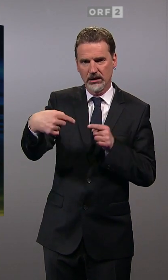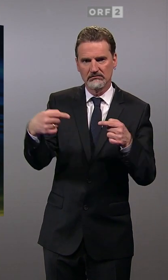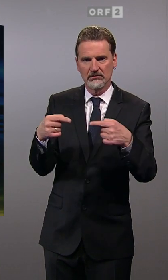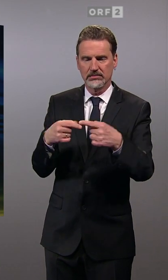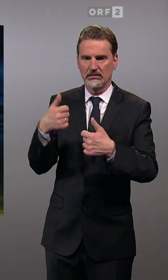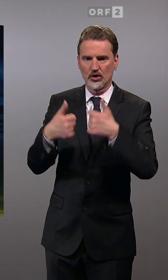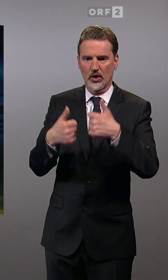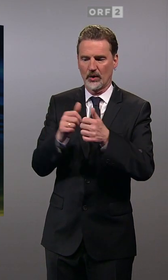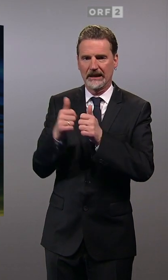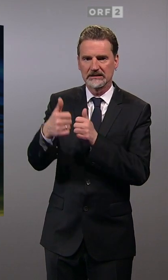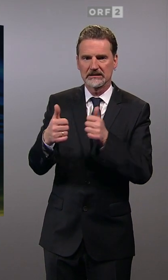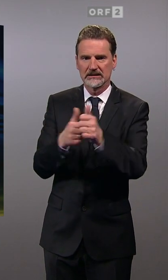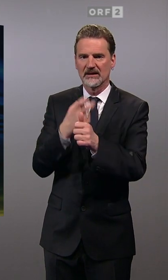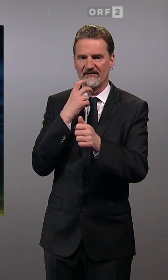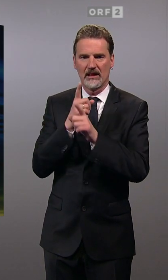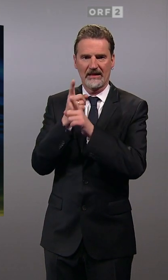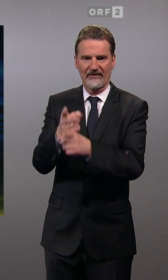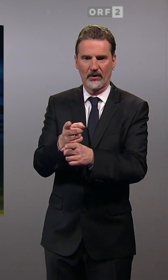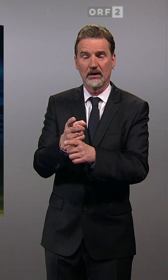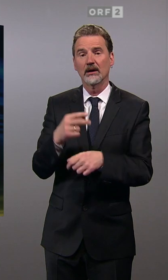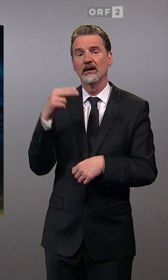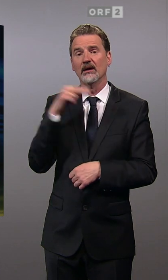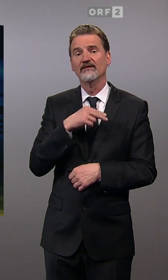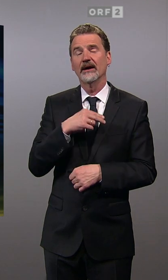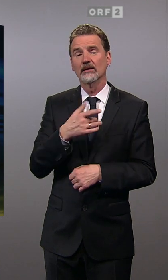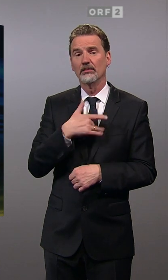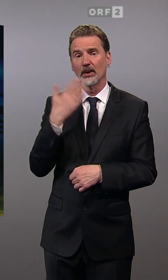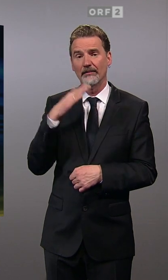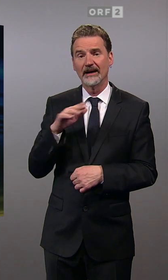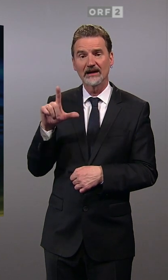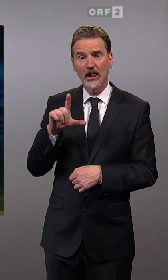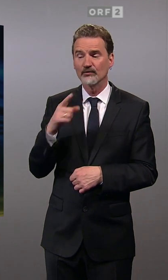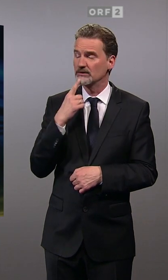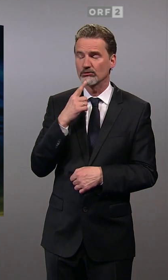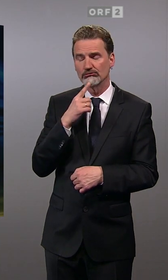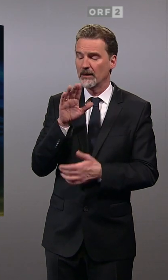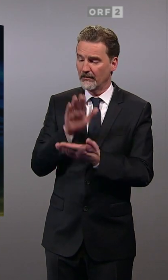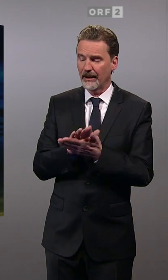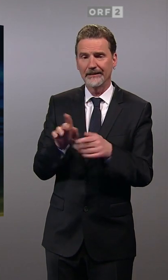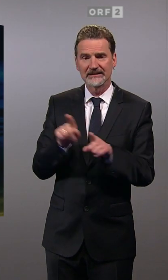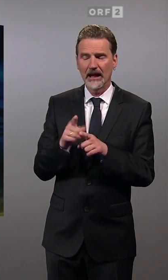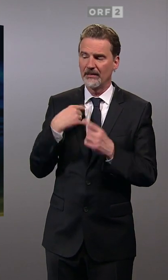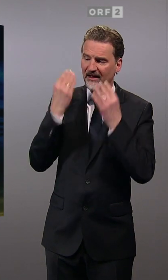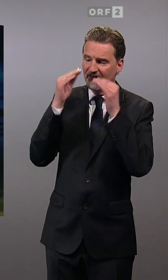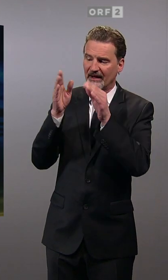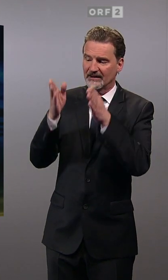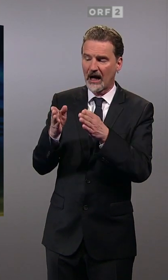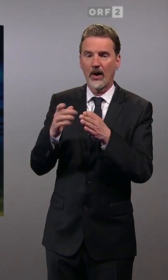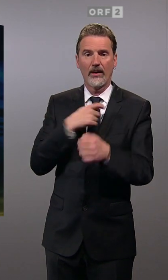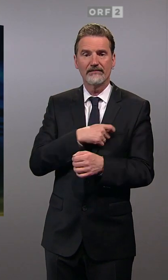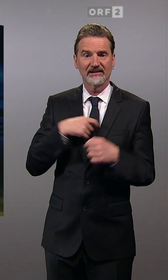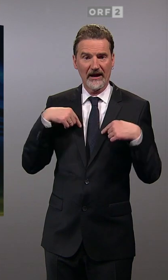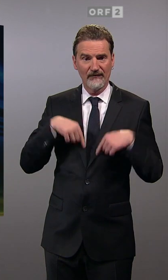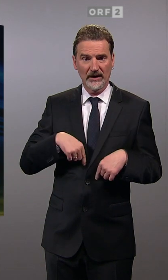Wenn Michael Ludwig sagt, wir lassen das trotzdem alles so, wie es ist, wir haben weiterhin Vertrauen in die Parteivorsitzende, dann wird sich in den nächsten